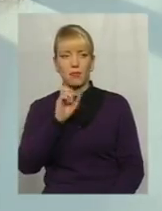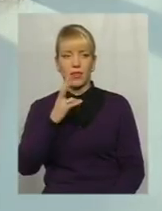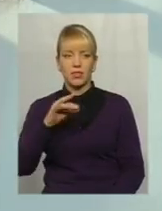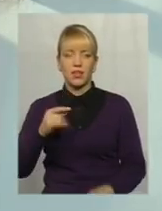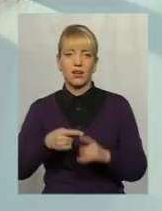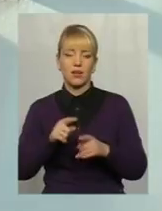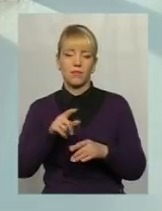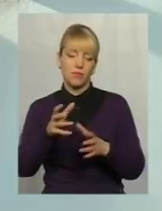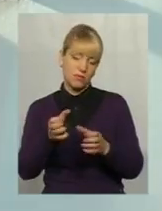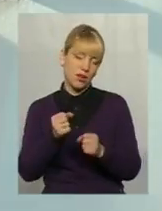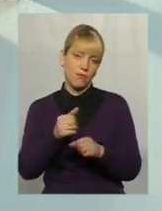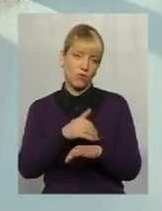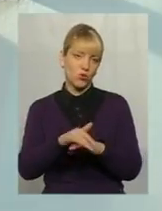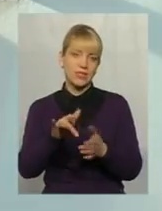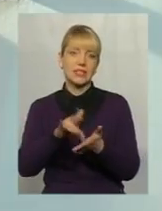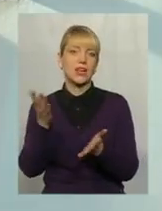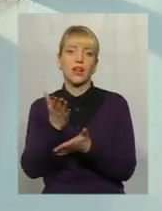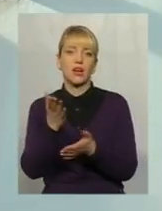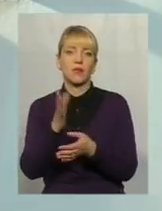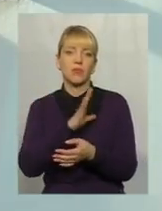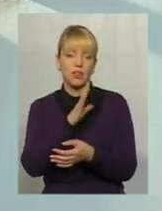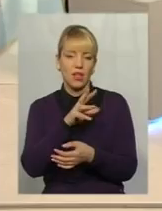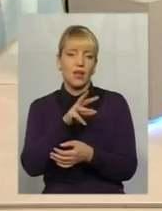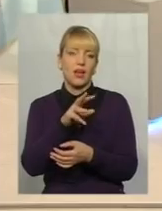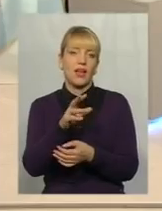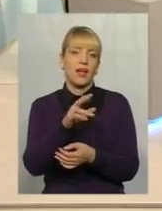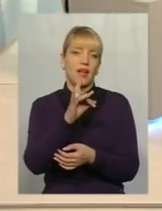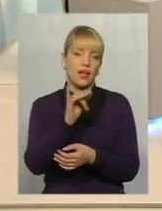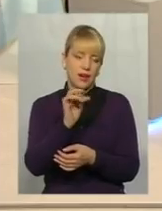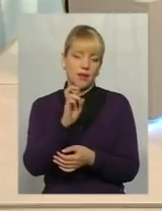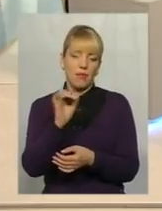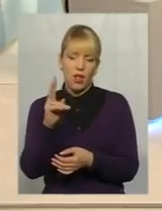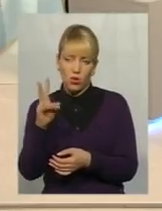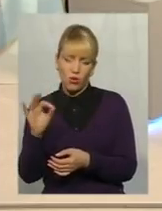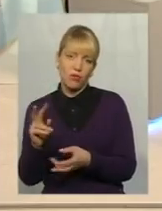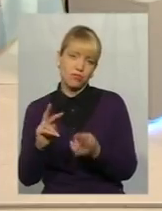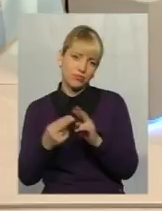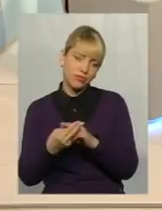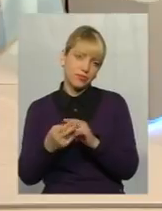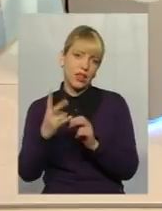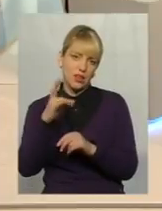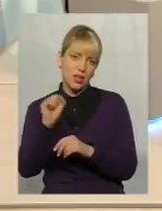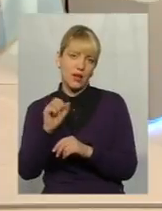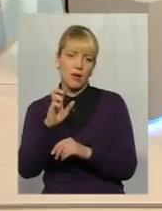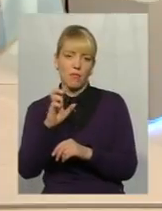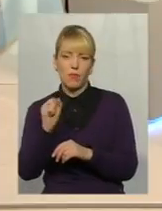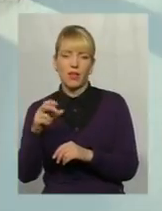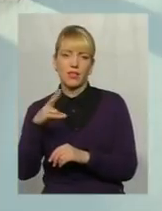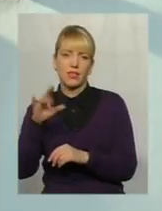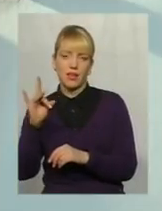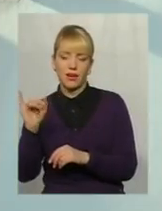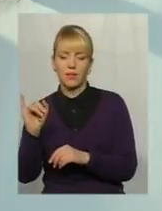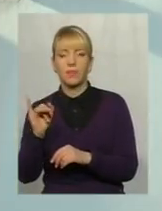маршала Рибалка, будь ласка. Далі – вулиця Куперина, кому вона заважала. Давайте перемінуємо.